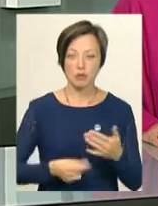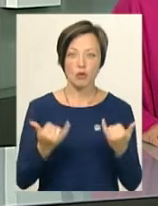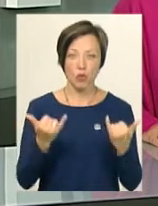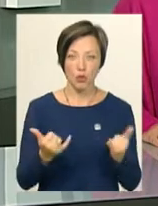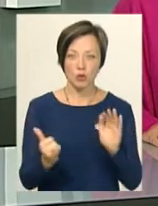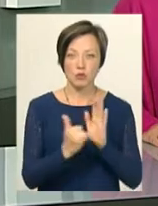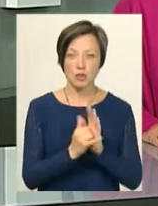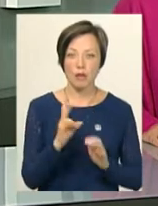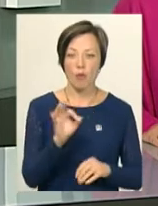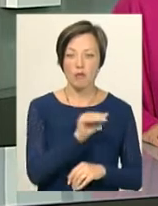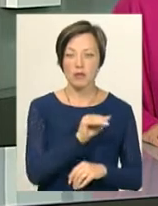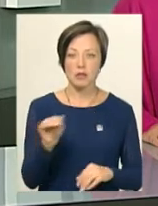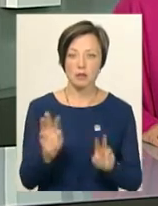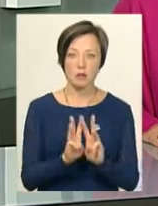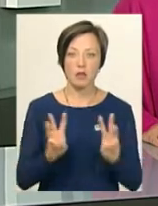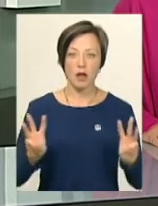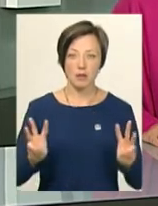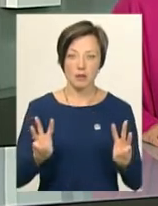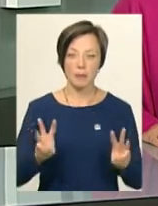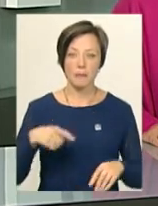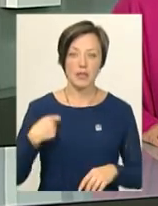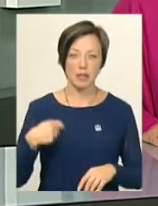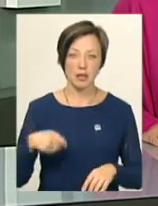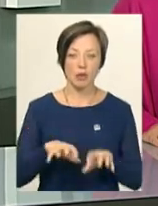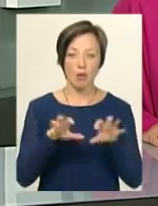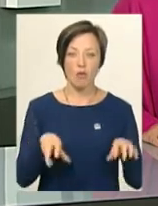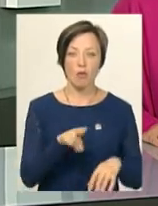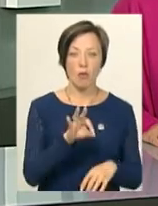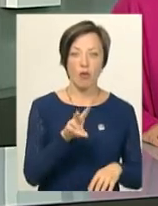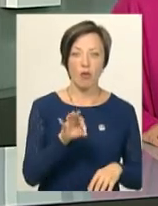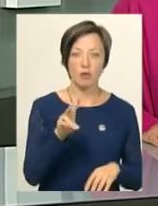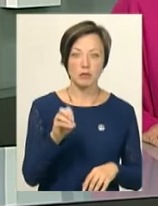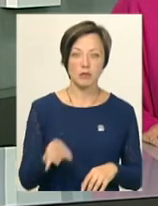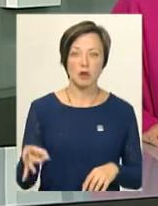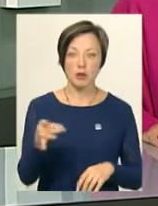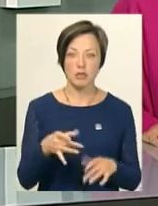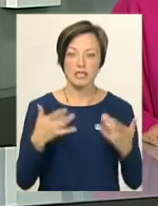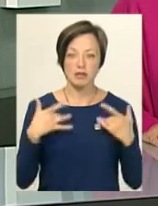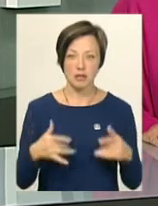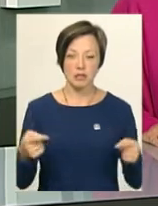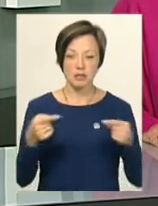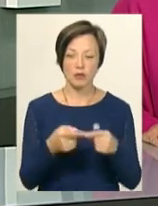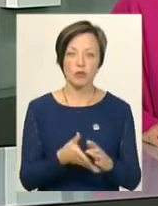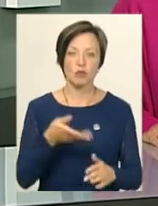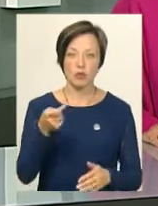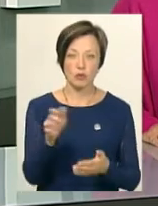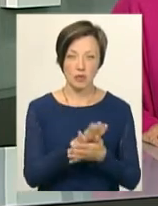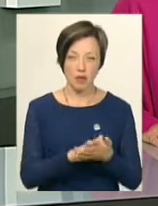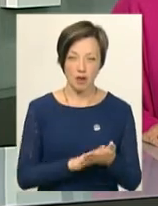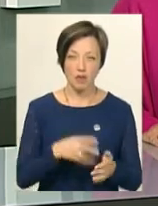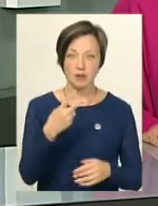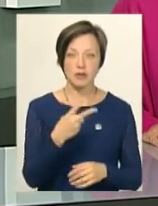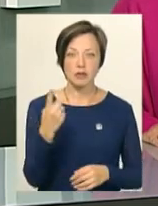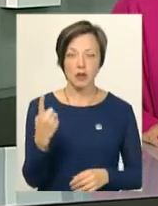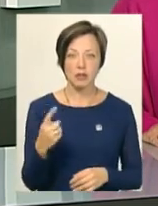і розміщене на офіційному сайті глави держави. Голову Полонського району звільнено згідно з поданою ним заявою. Нагадаю,